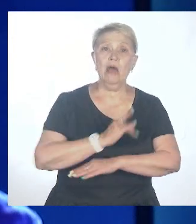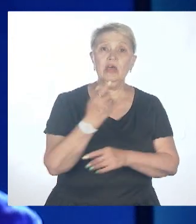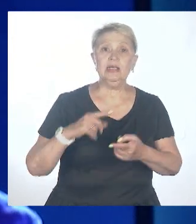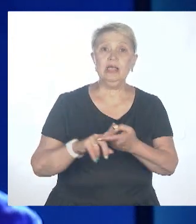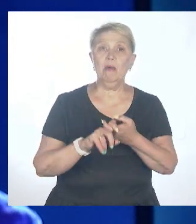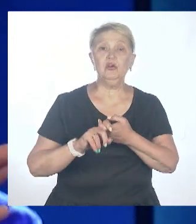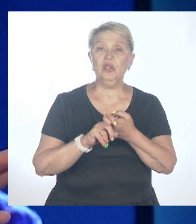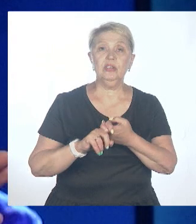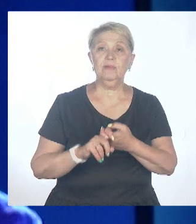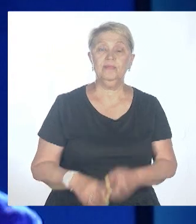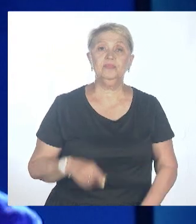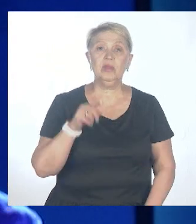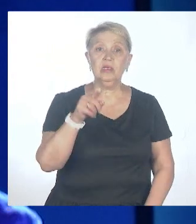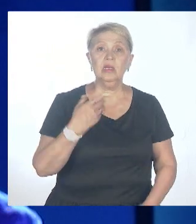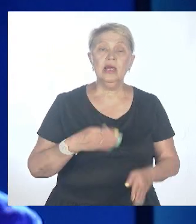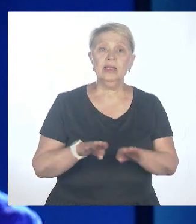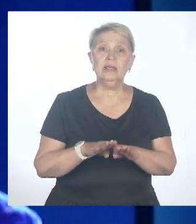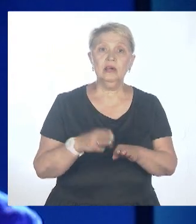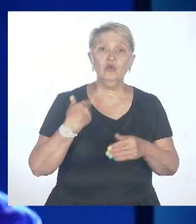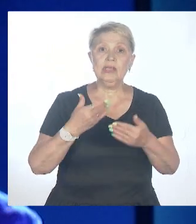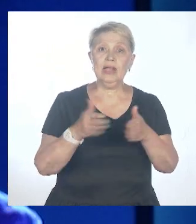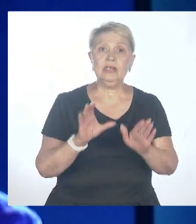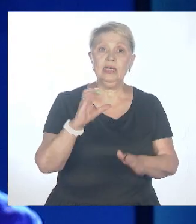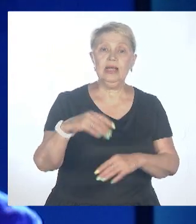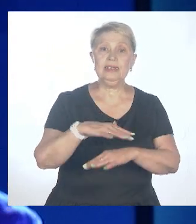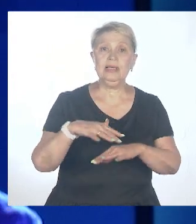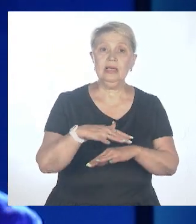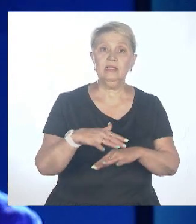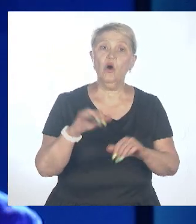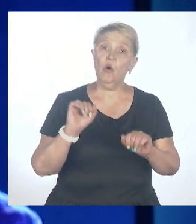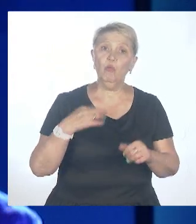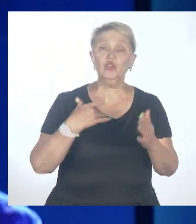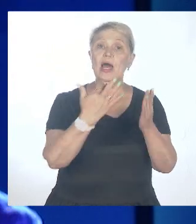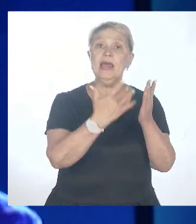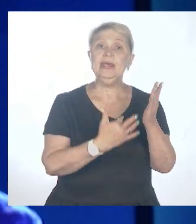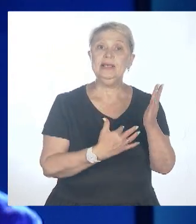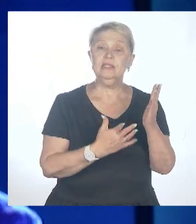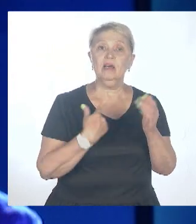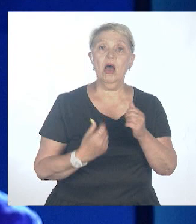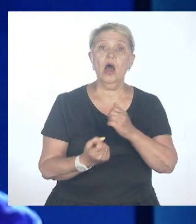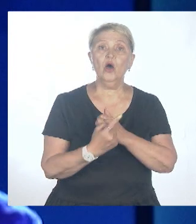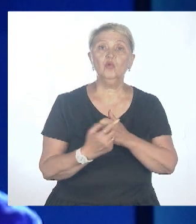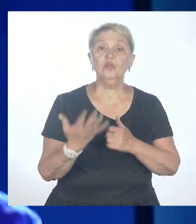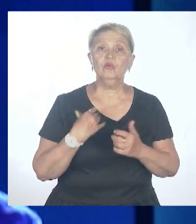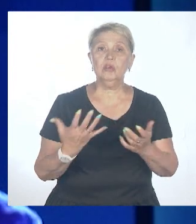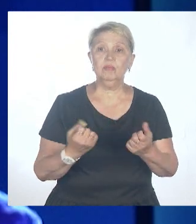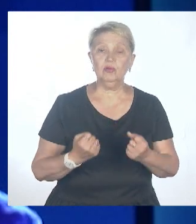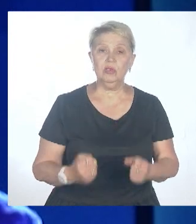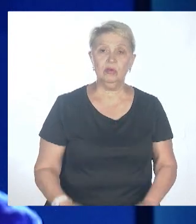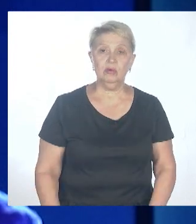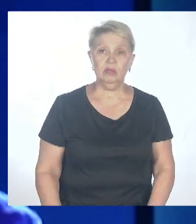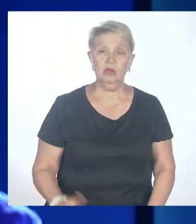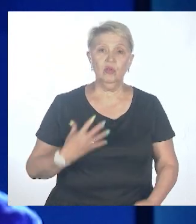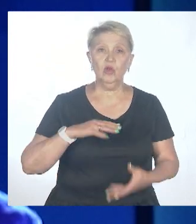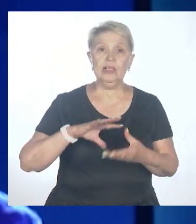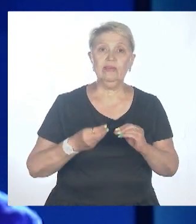Слушайте, из тех открытых стран, есть ли, можно ли какой-то рейтинг, приоритизацию, откуда? Вот совсем нежелательно было